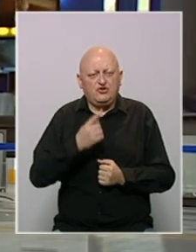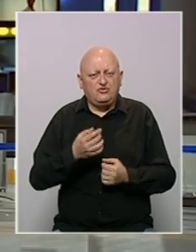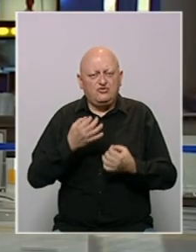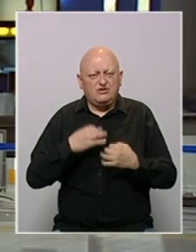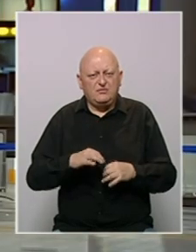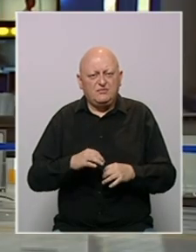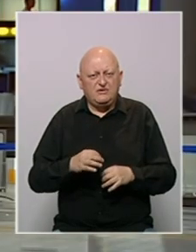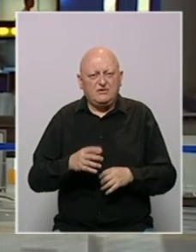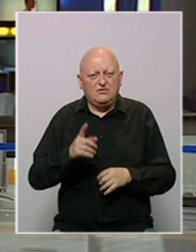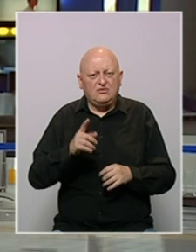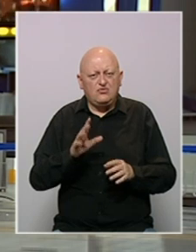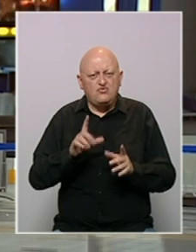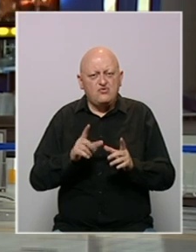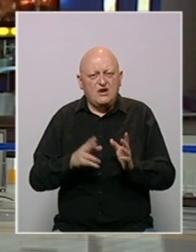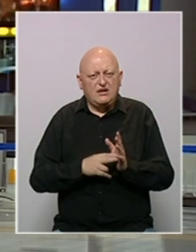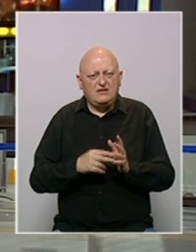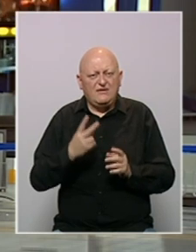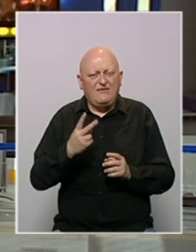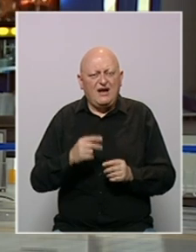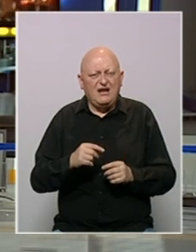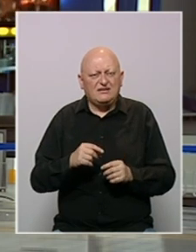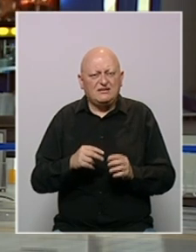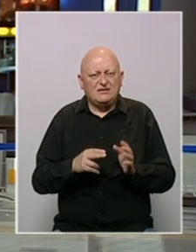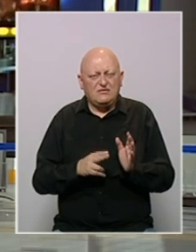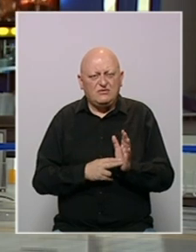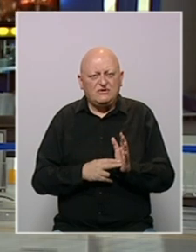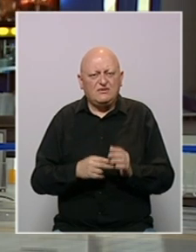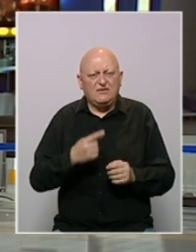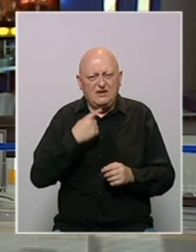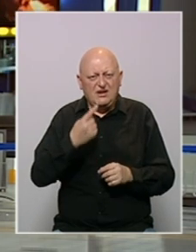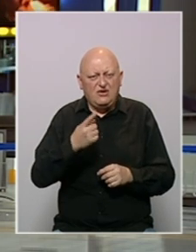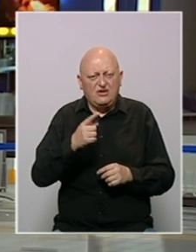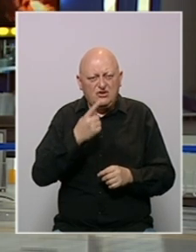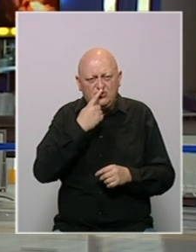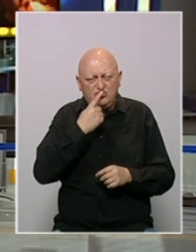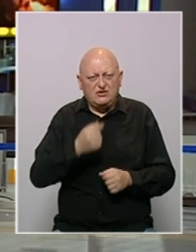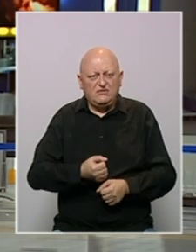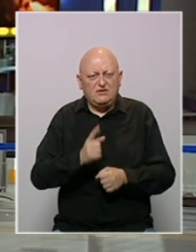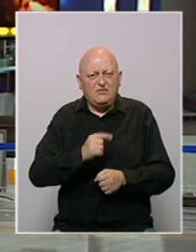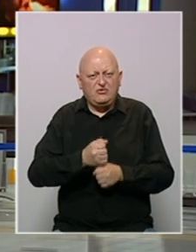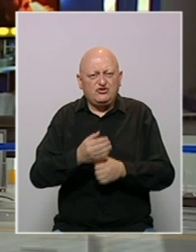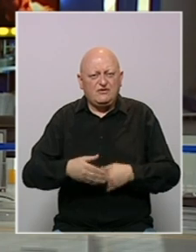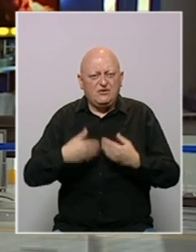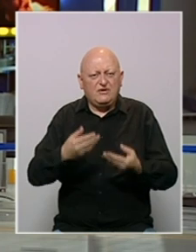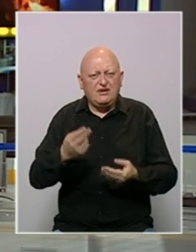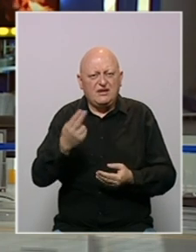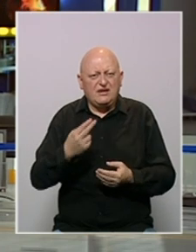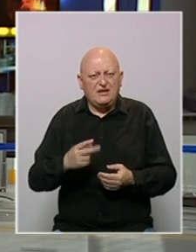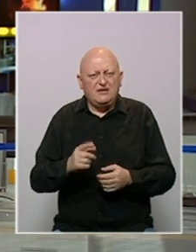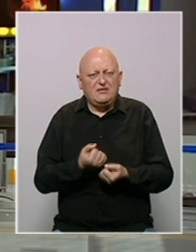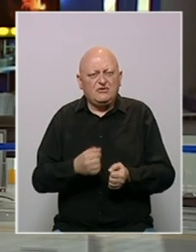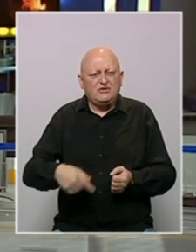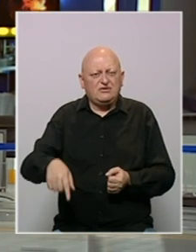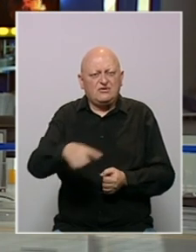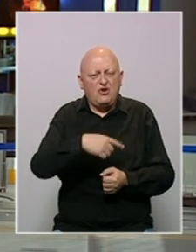Ruski predstavnik pri Ujedinjenim nacijama Vasilij Nebenzija izjavio je da Rusija ne podržava prijedlog kreiranja